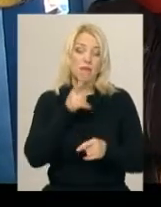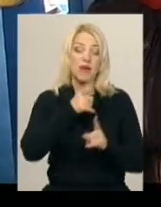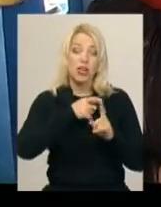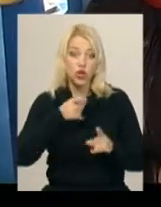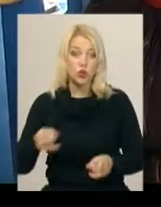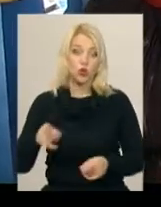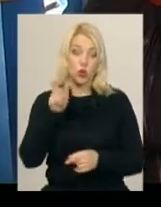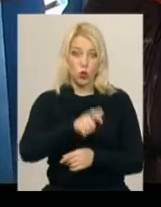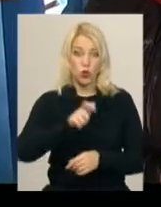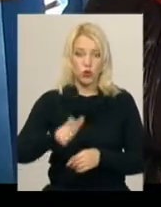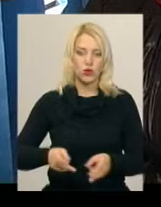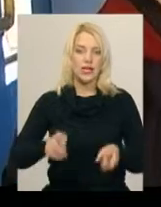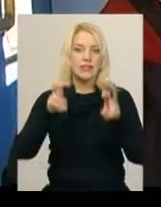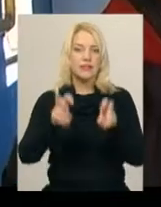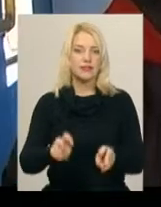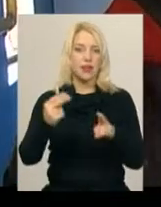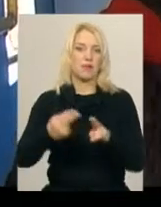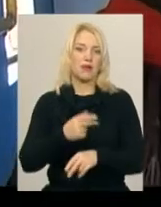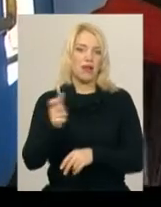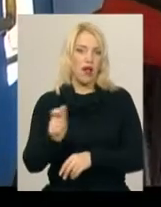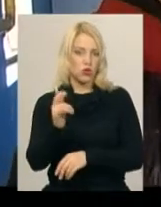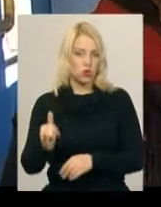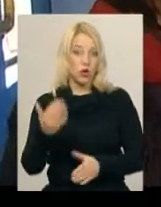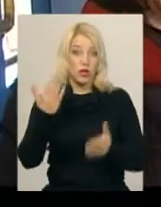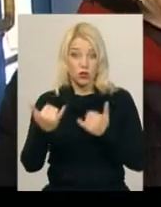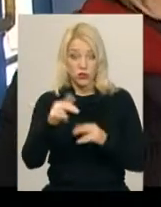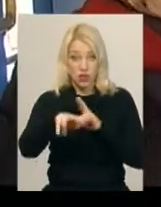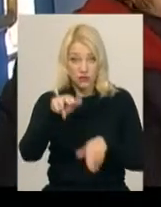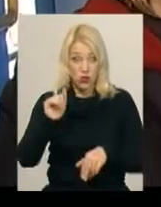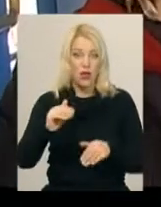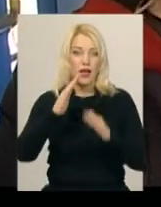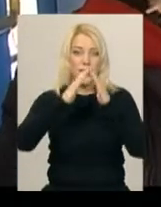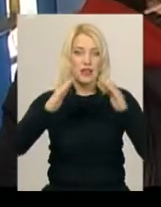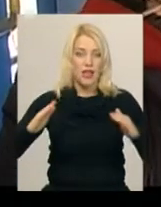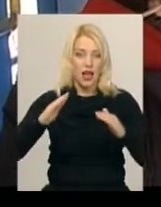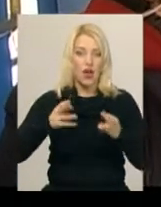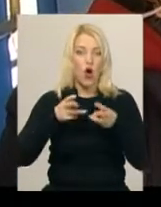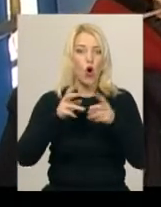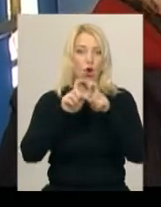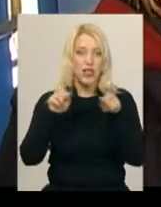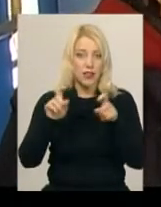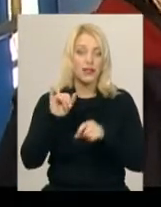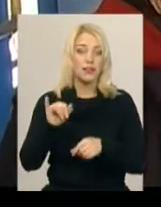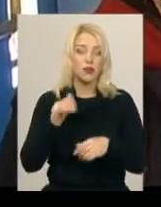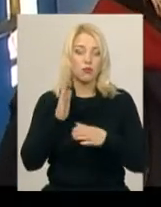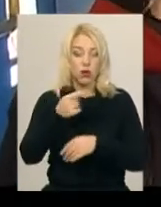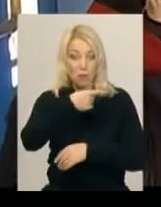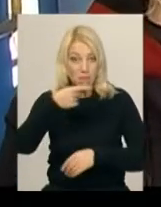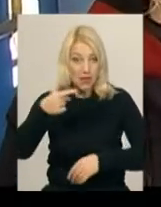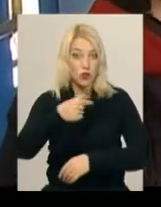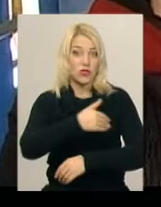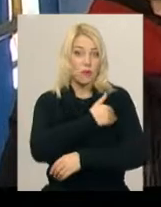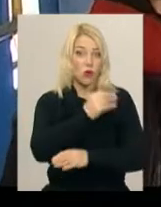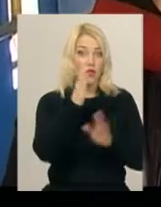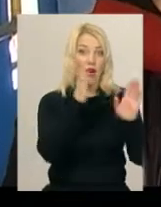будинку сидять без газу. Якщо нам зараз відключити дахову котельню і буде мінусова температура на